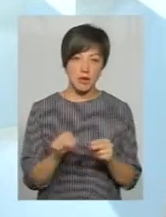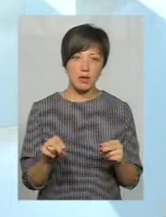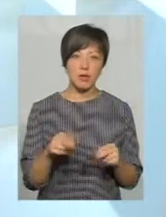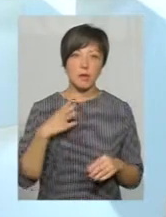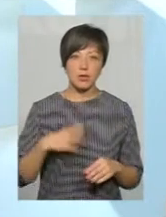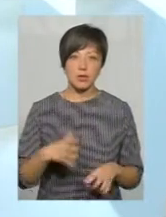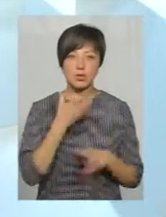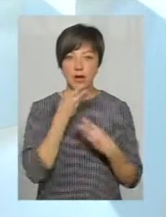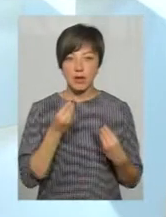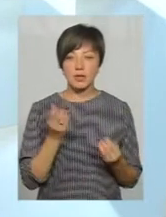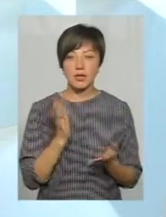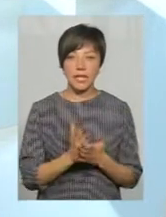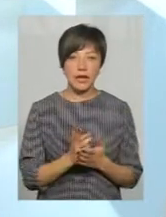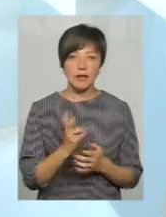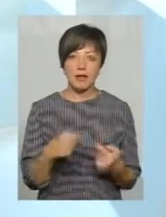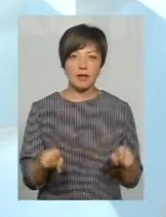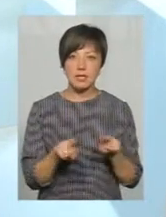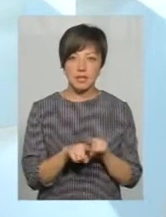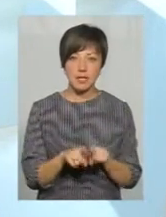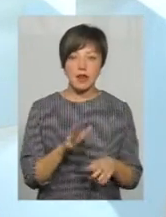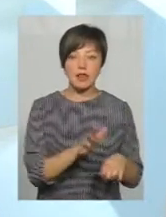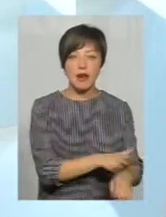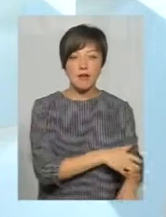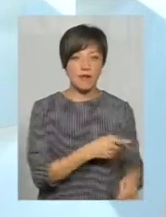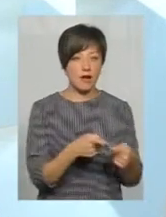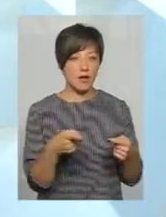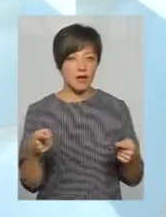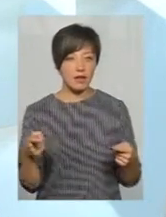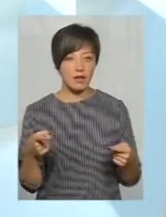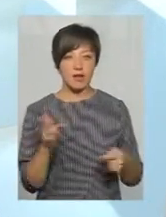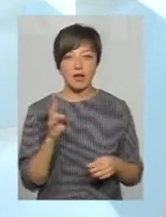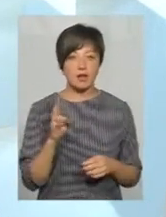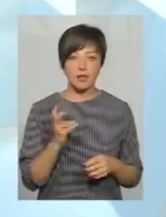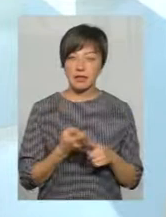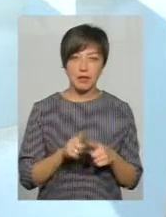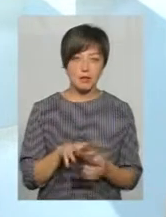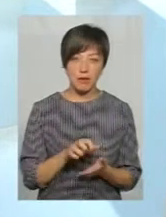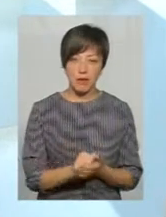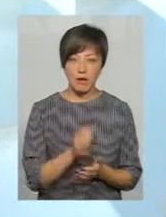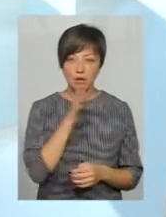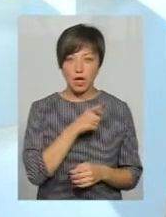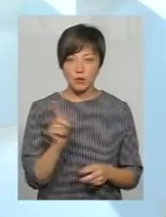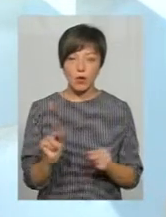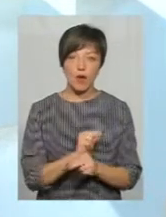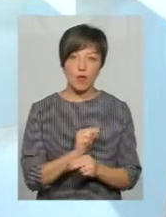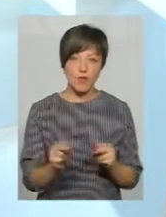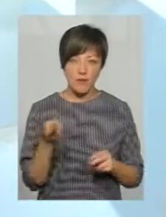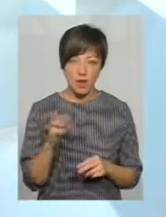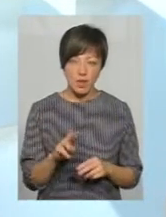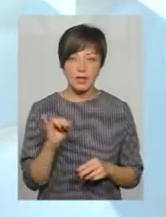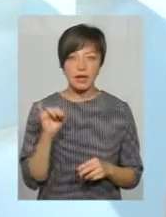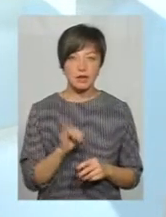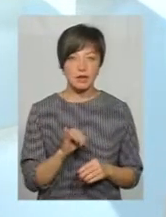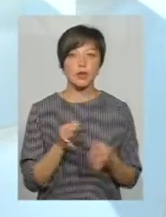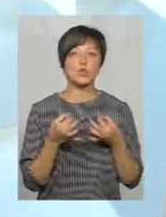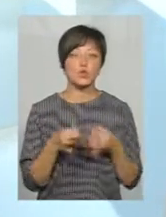переноситься гарно, вона є вже не настільки тривала, тобто не займає стільки часу для лікування, і